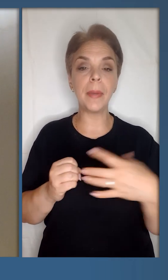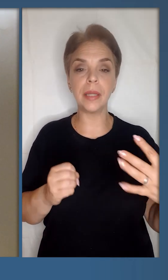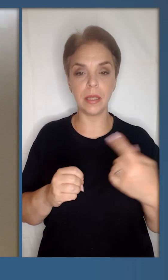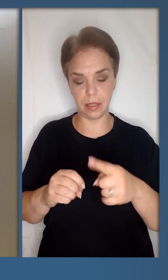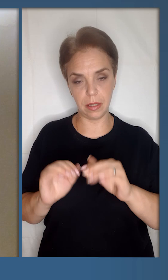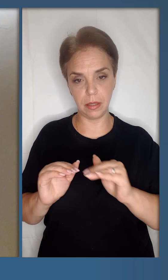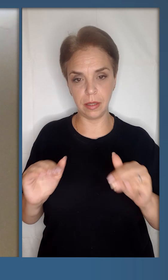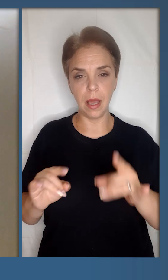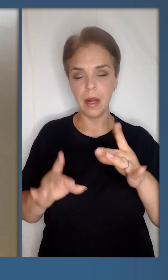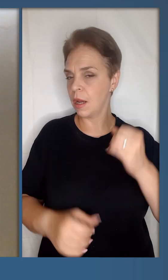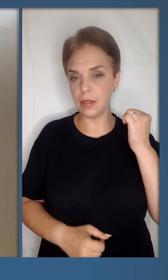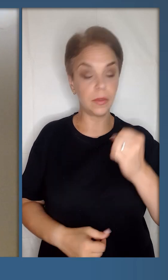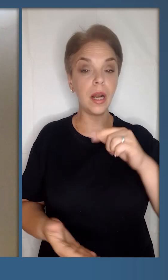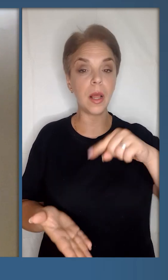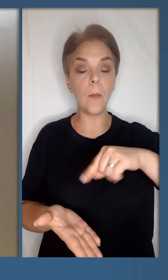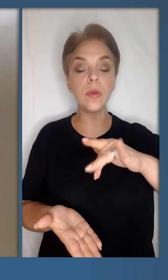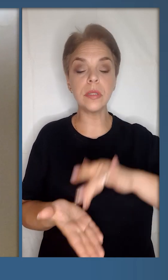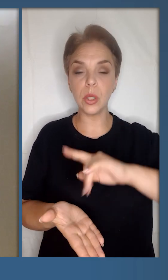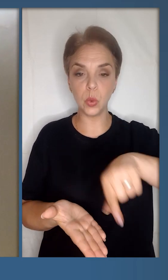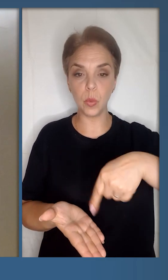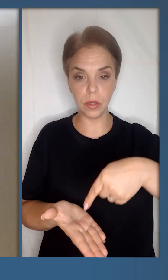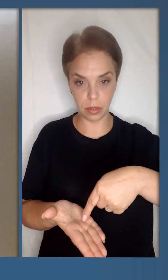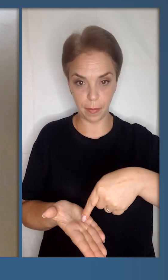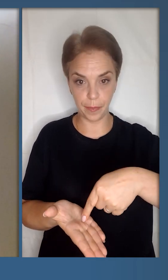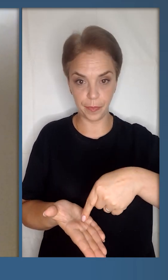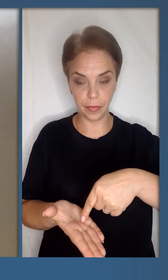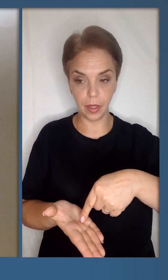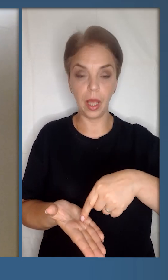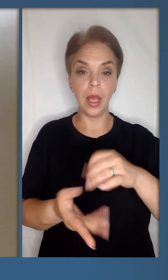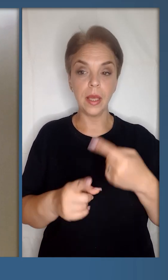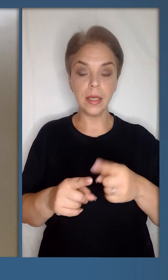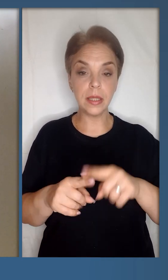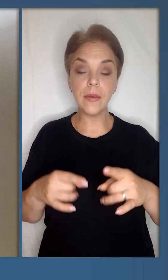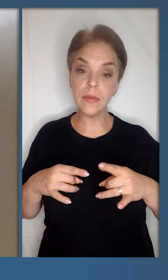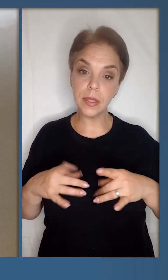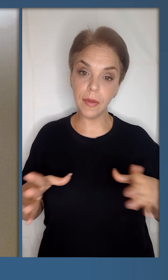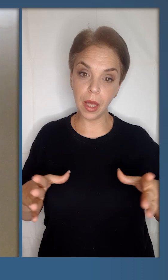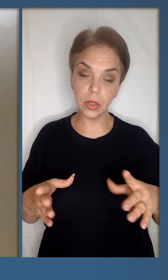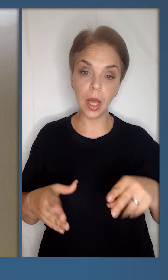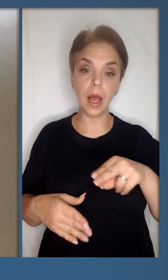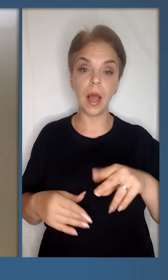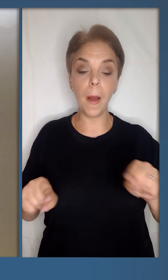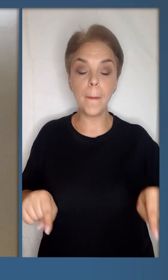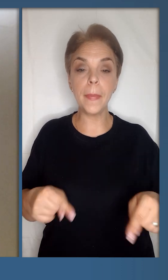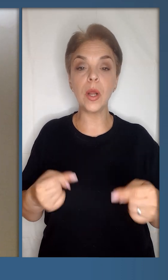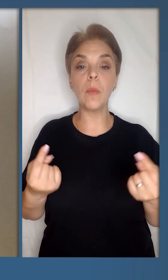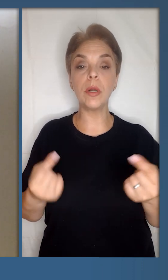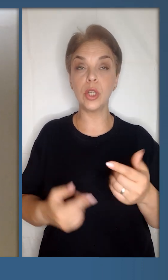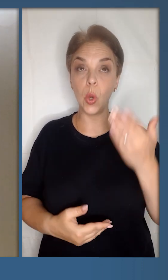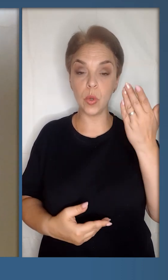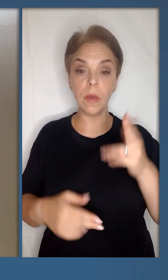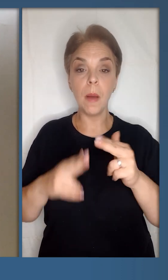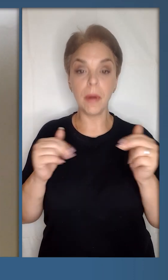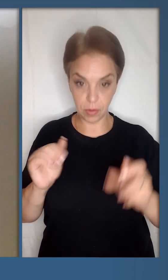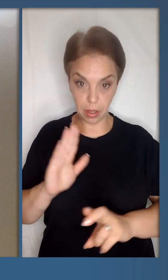15 дітей. Ракета вдарила по центру міста. І це свято, приображення Господнього.